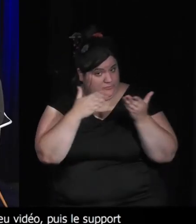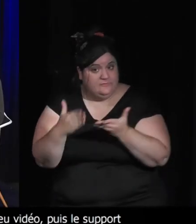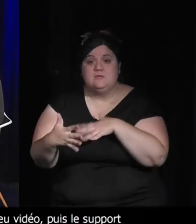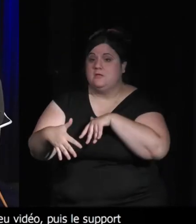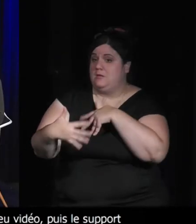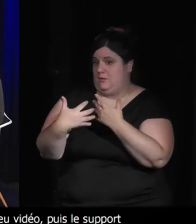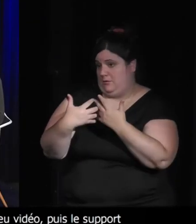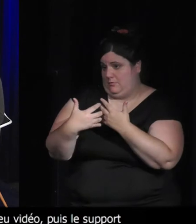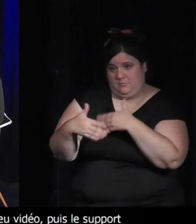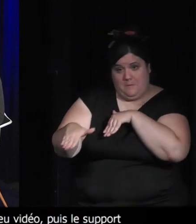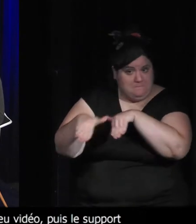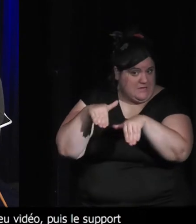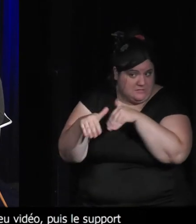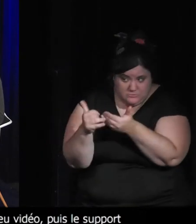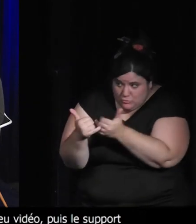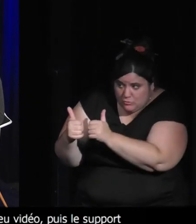de jeu. Qu'est-ce qui, finalement,